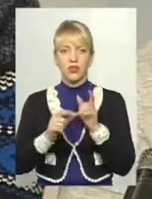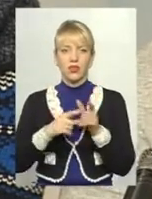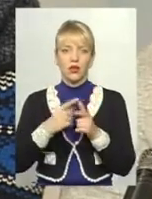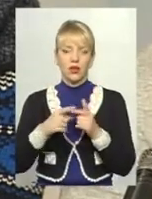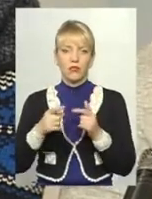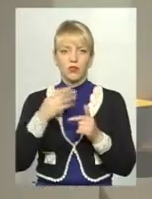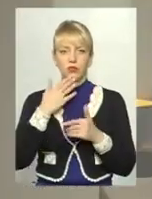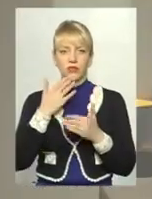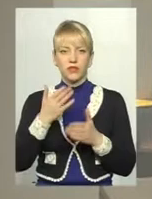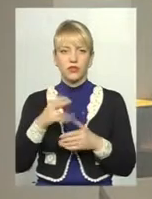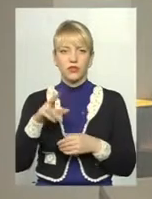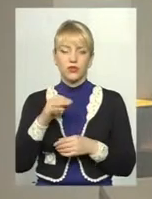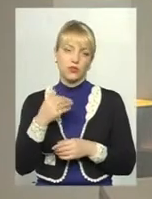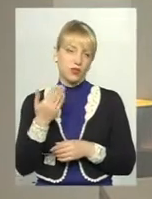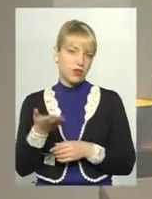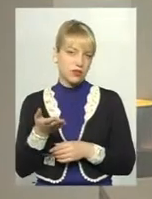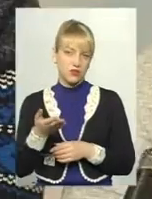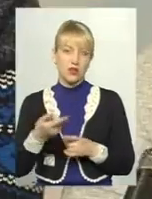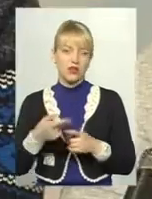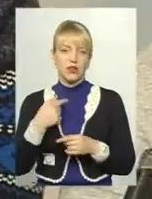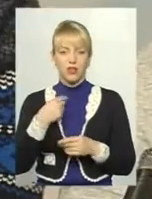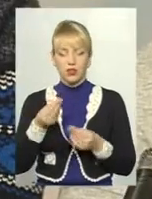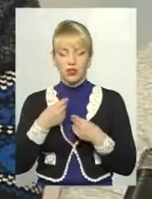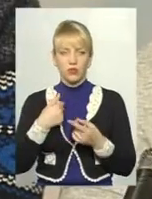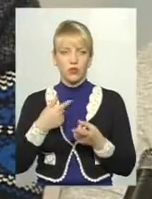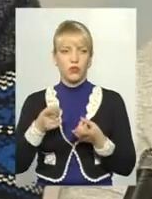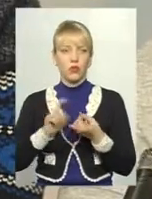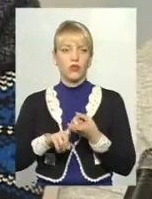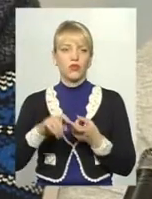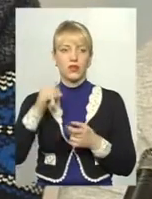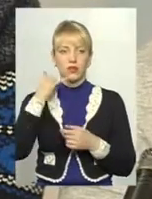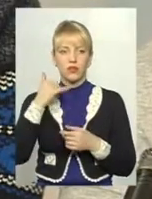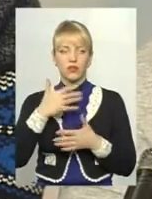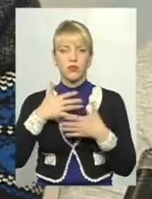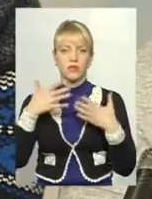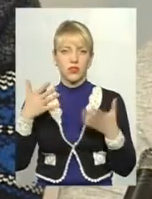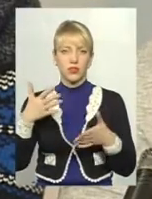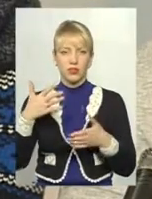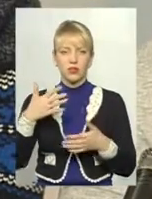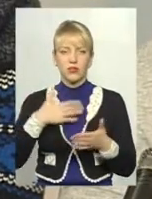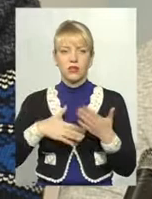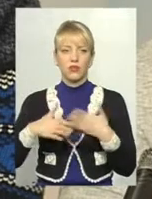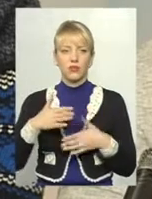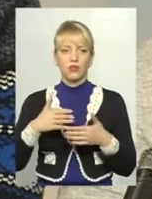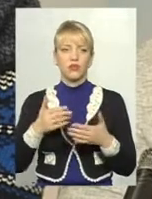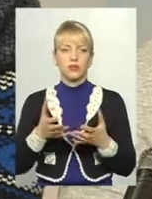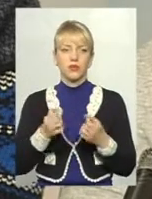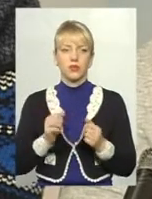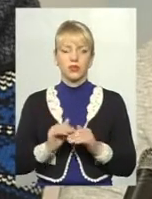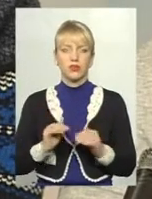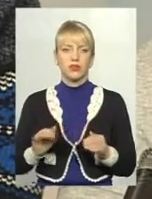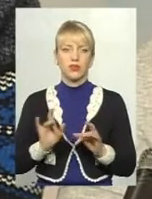звернутися до вас. Дадуть мої контактні дані, і ми з величезним задоволенням приймемо діток,